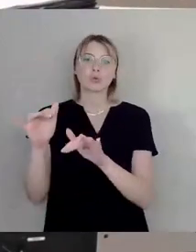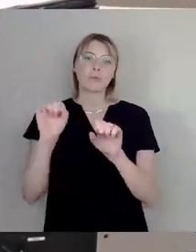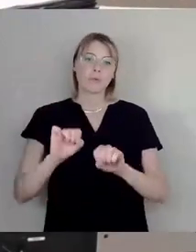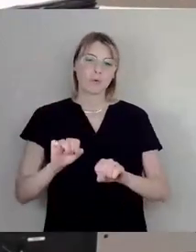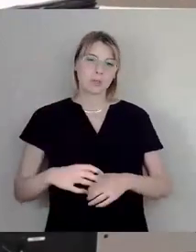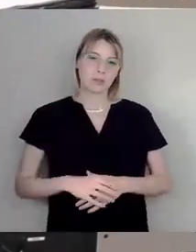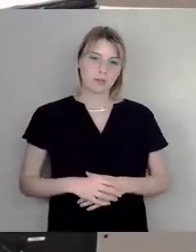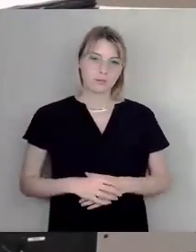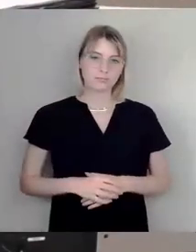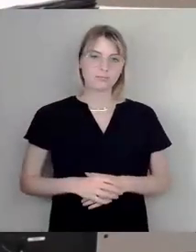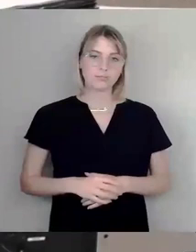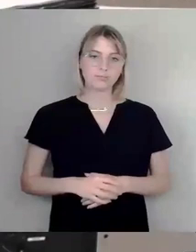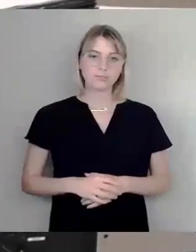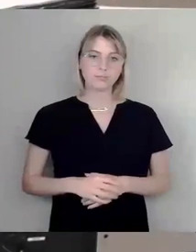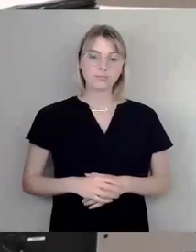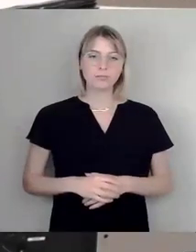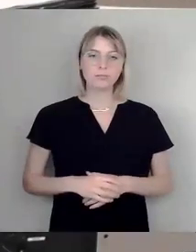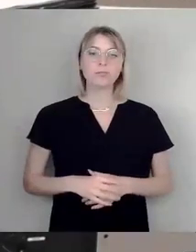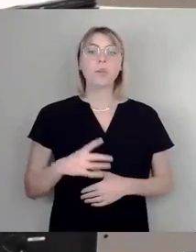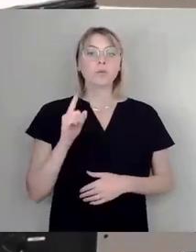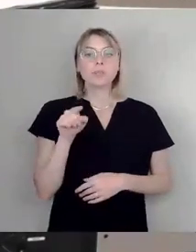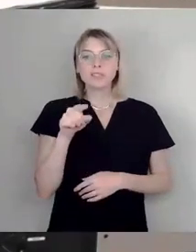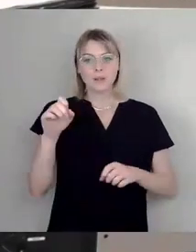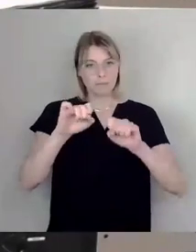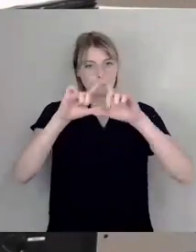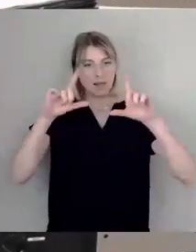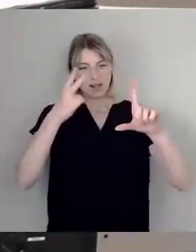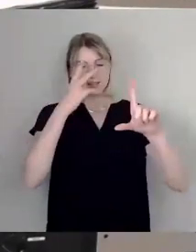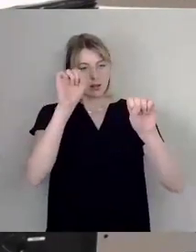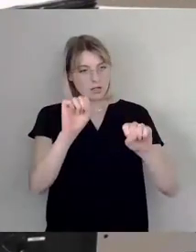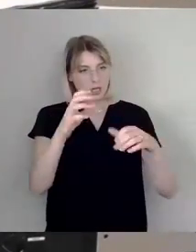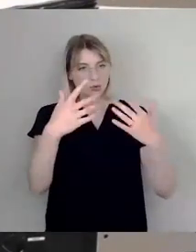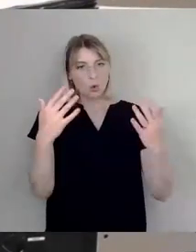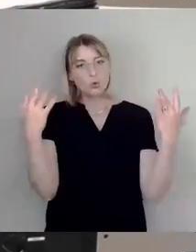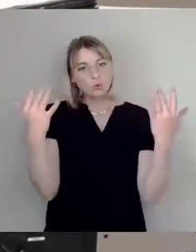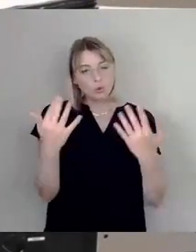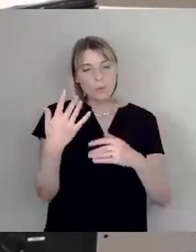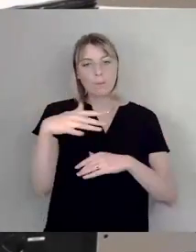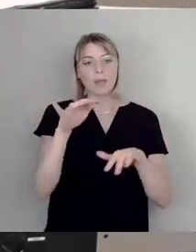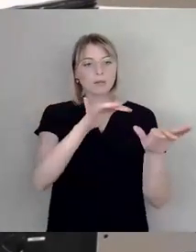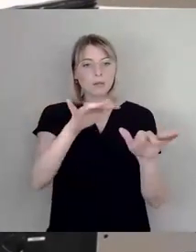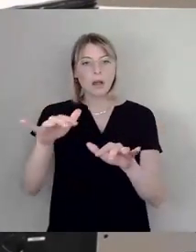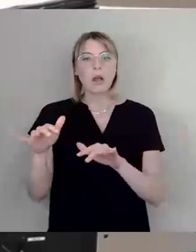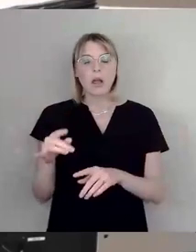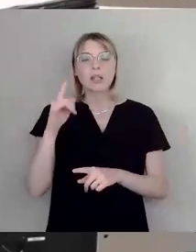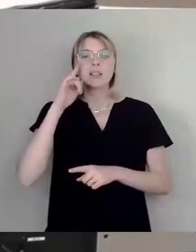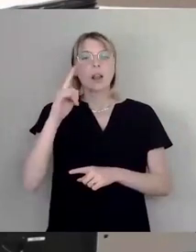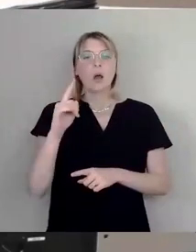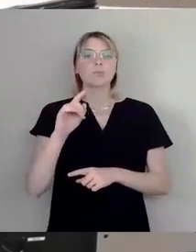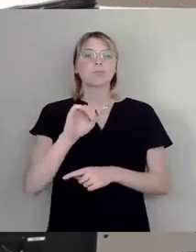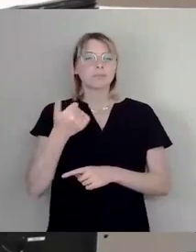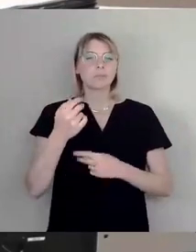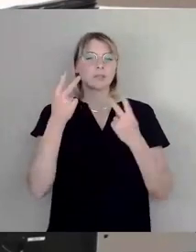Und bei diesem guten Bild, was wir dort erzählt haben, denke ich, ist es nur gut und wichtig, wenn wir